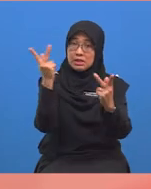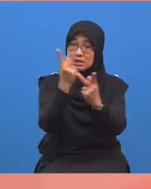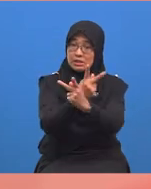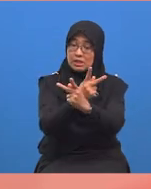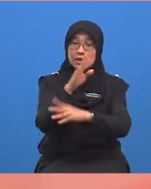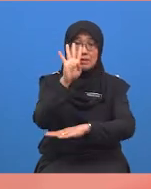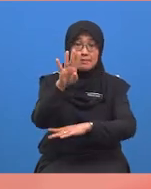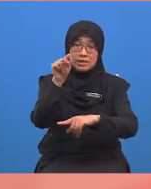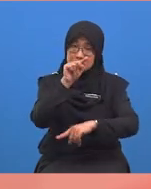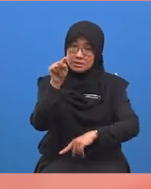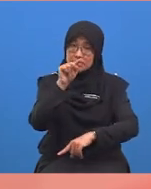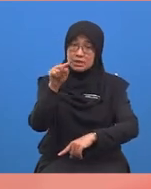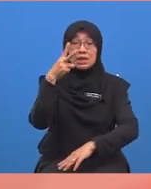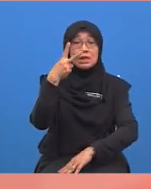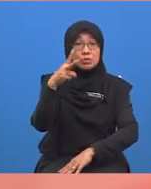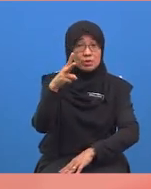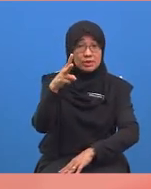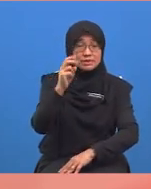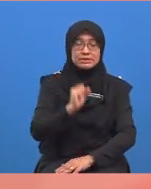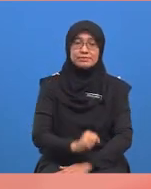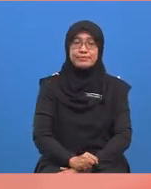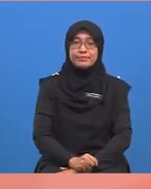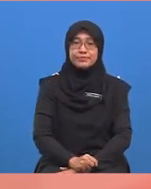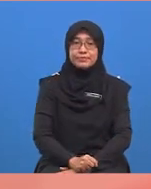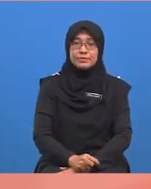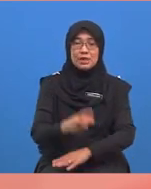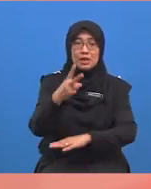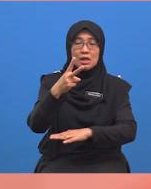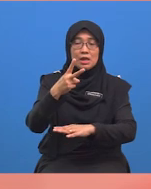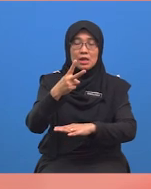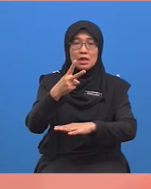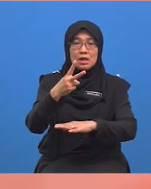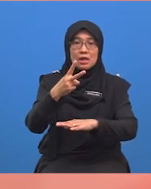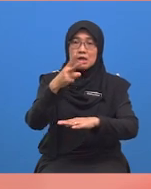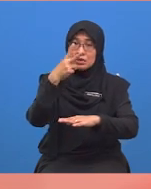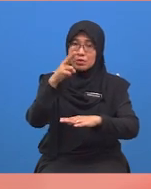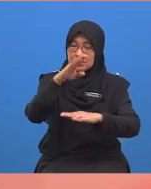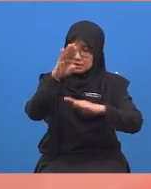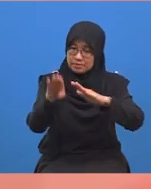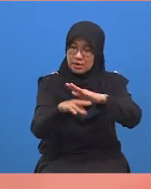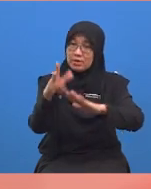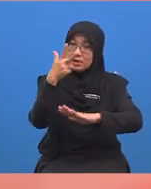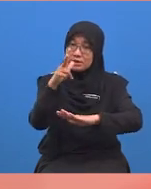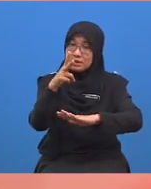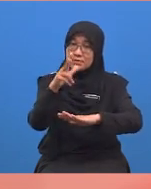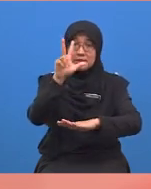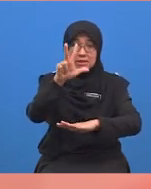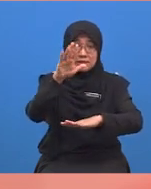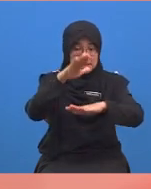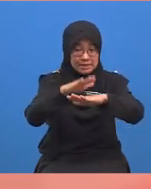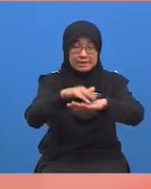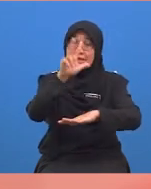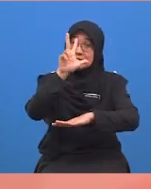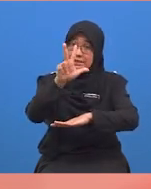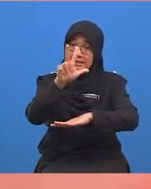darab empat sama dengan dua belas. Dua belas di bawah tiga belas dan tiga di atas